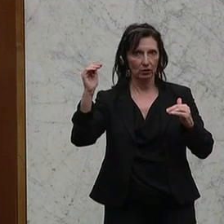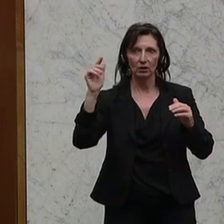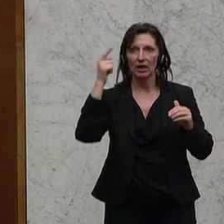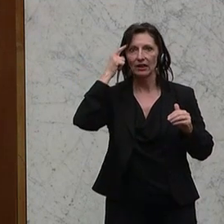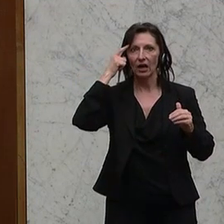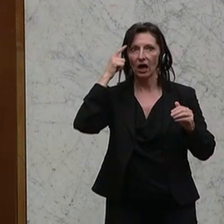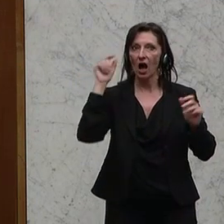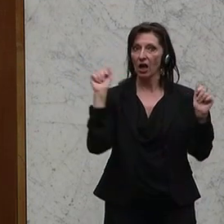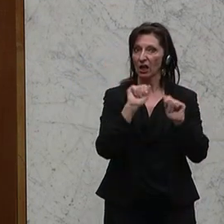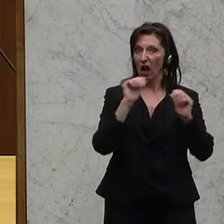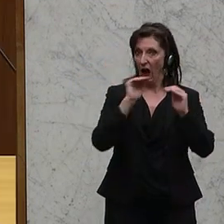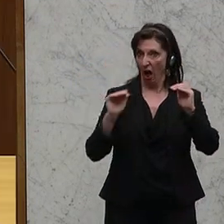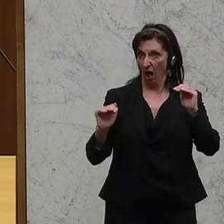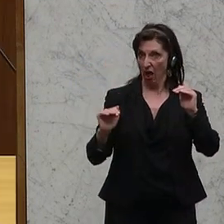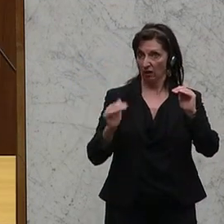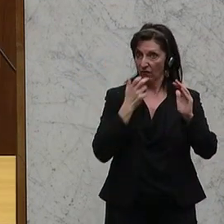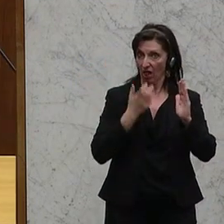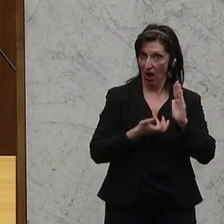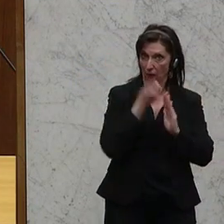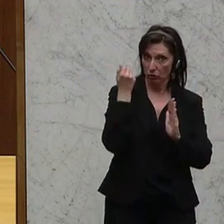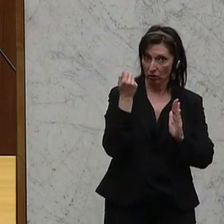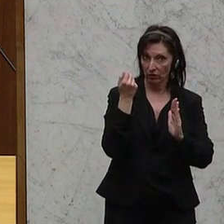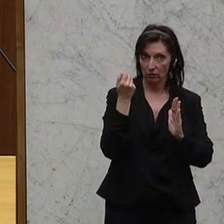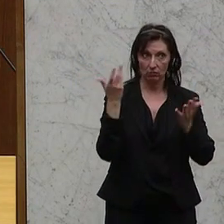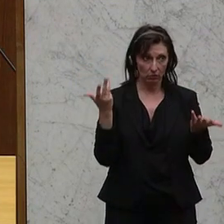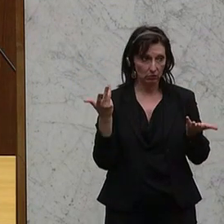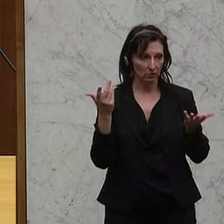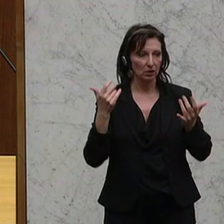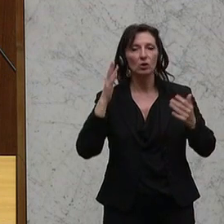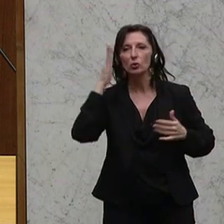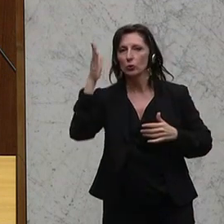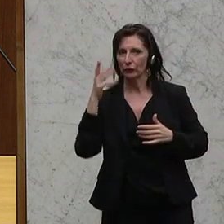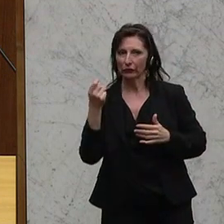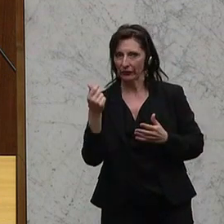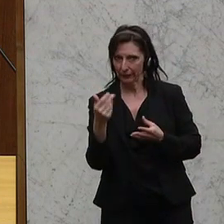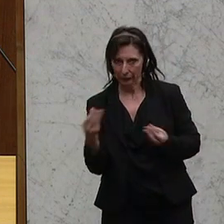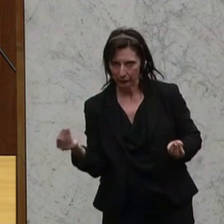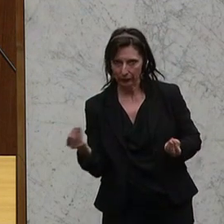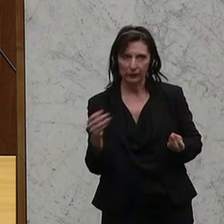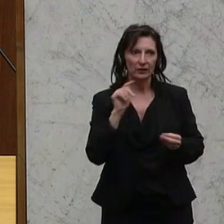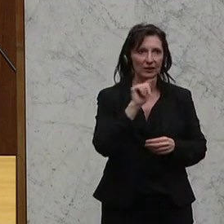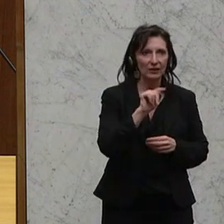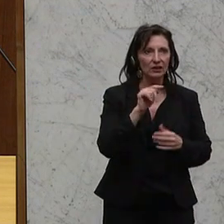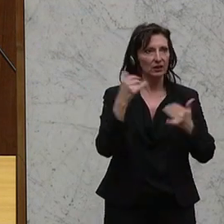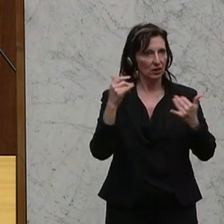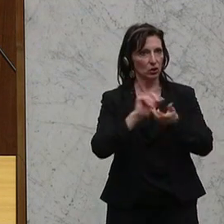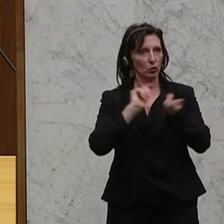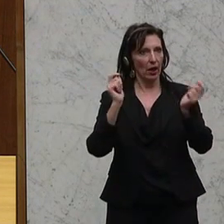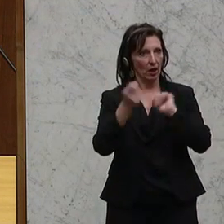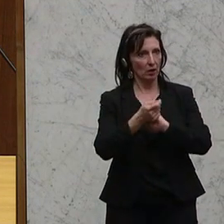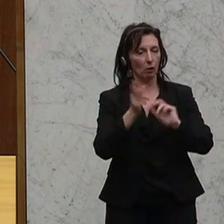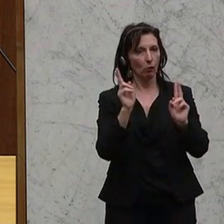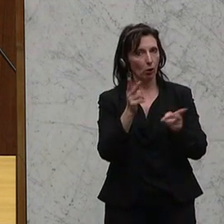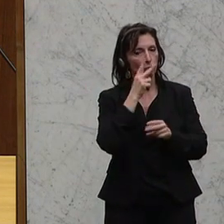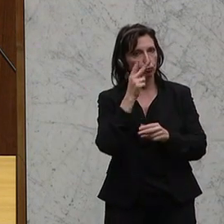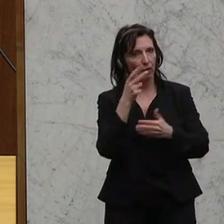Progression abschaffen will, dann werden die Manövriermassen verschwinden ja zukünftig, anlässlich dieser Revision schauen, dass